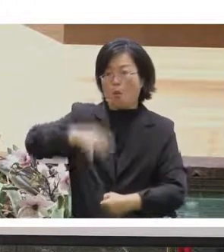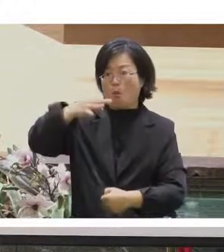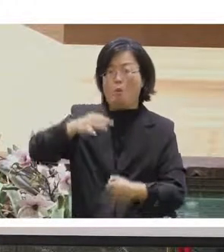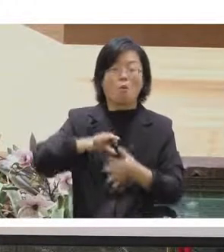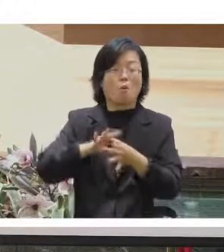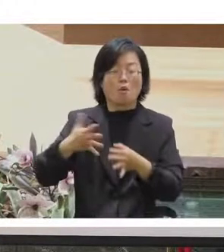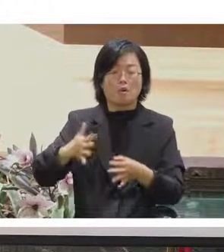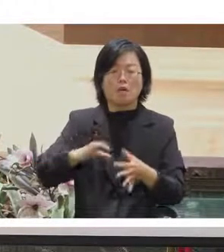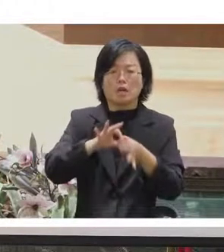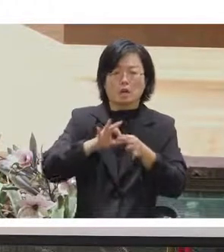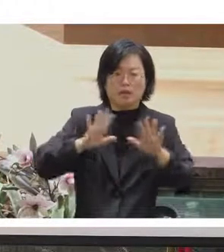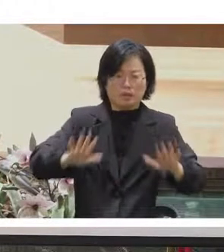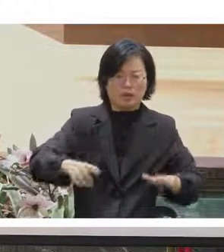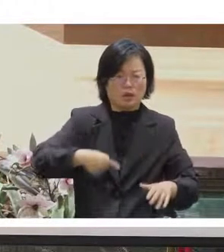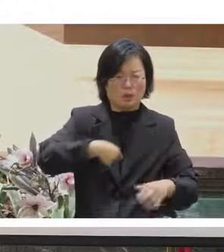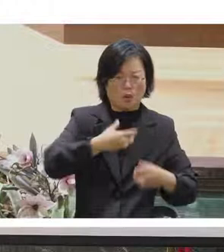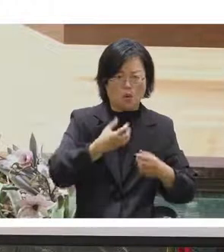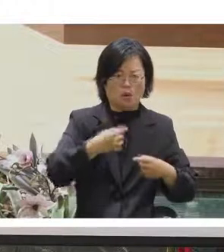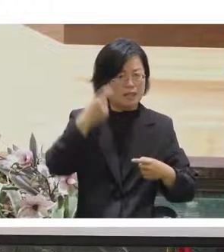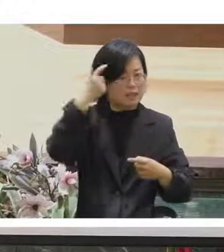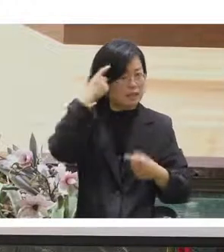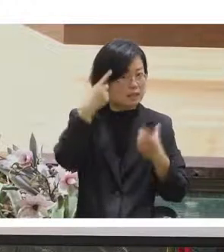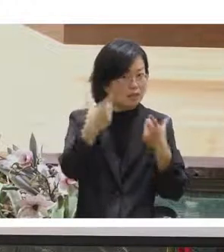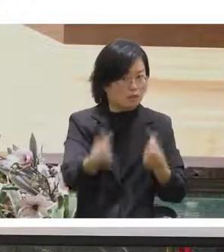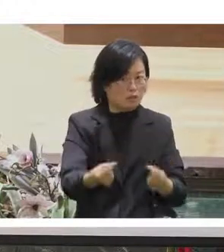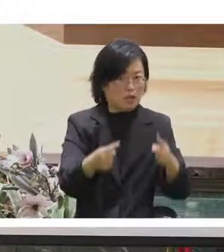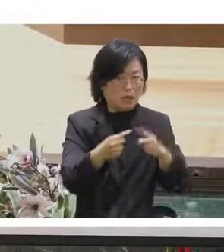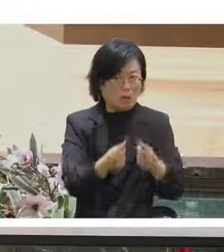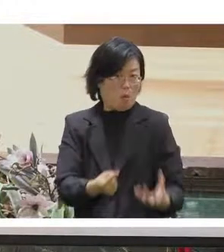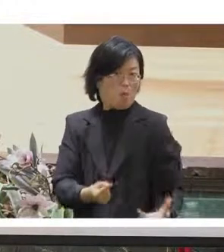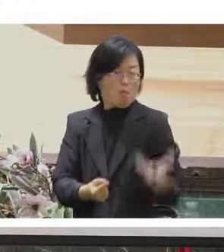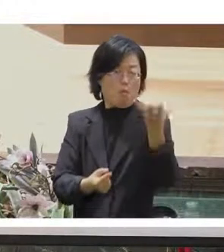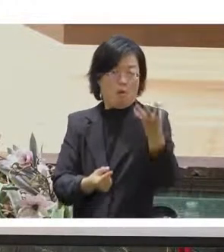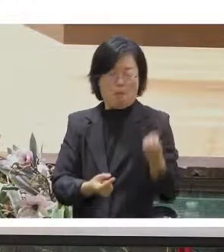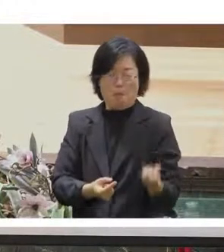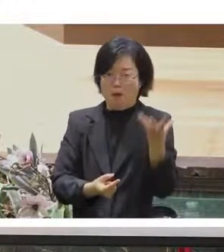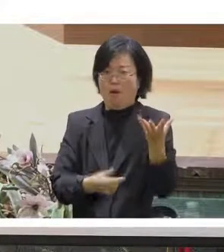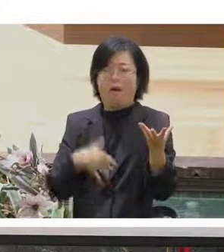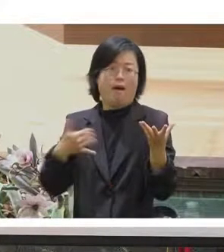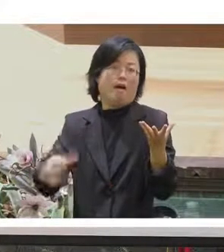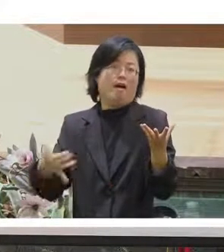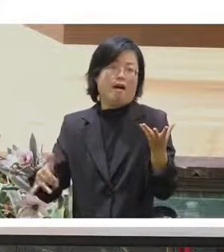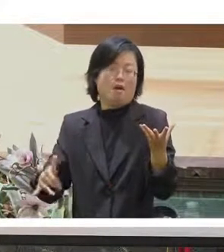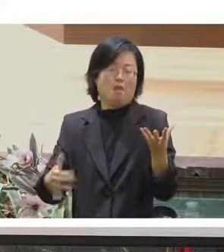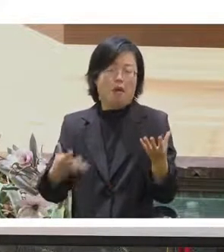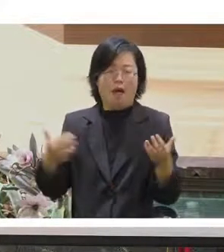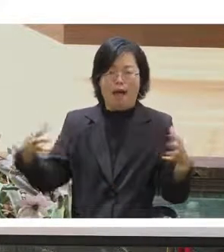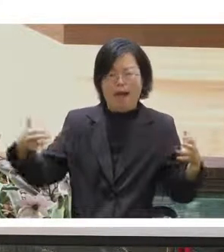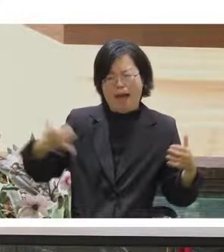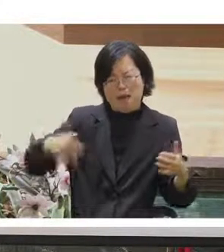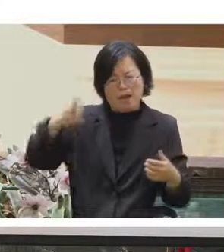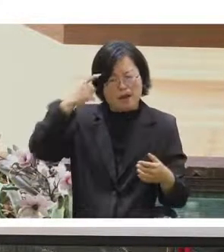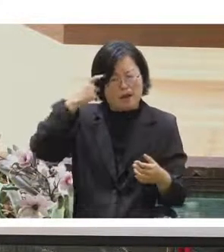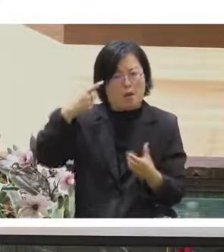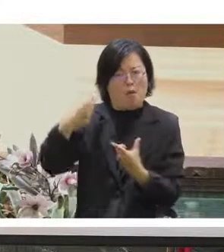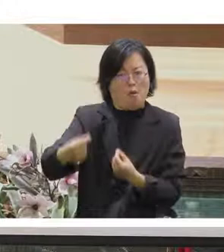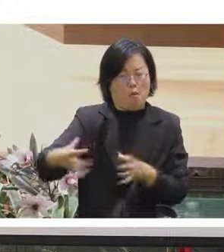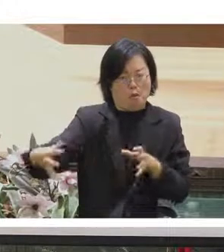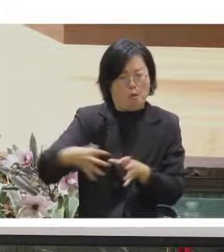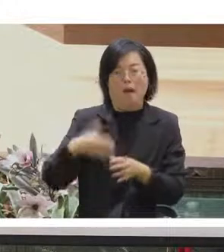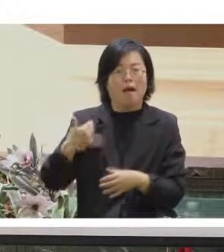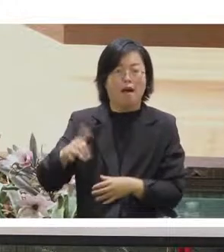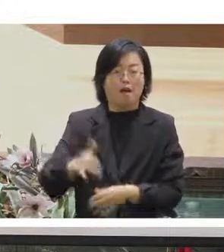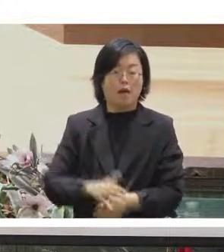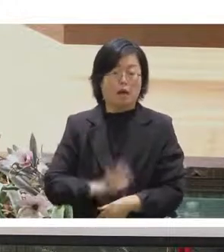的身份參加的時候我要怎麼樣配合去一起經營這個活動這樣子那可是我們線